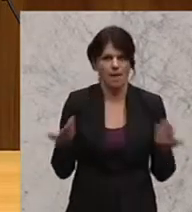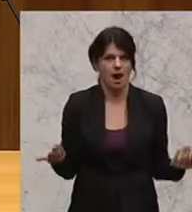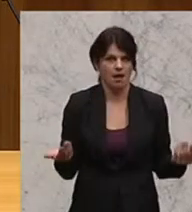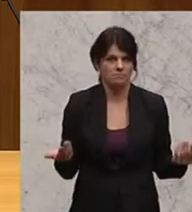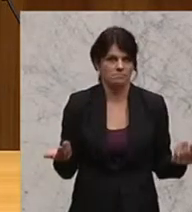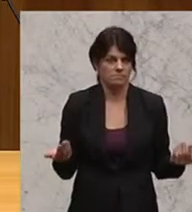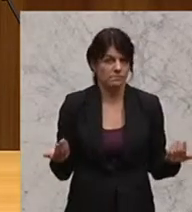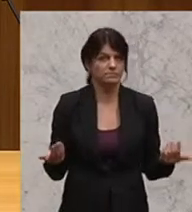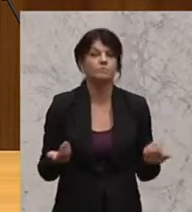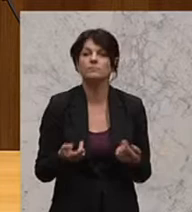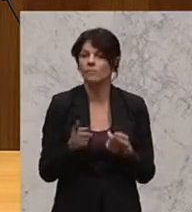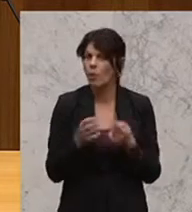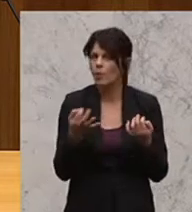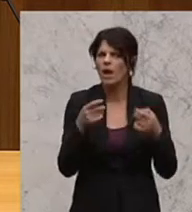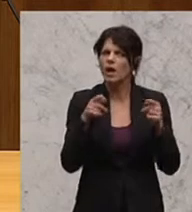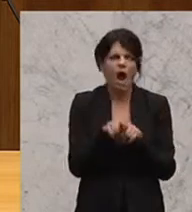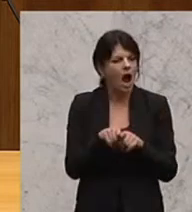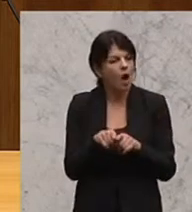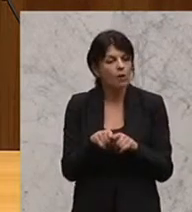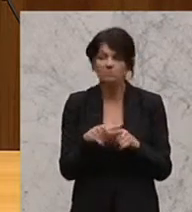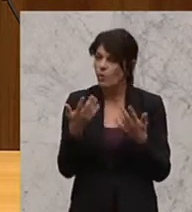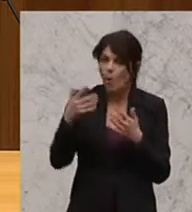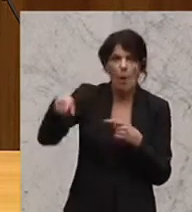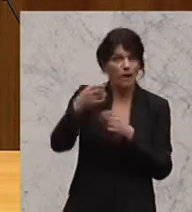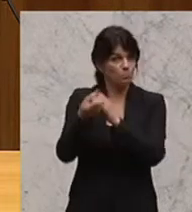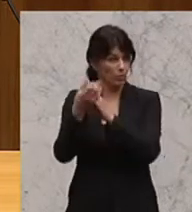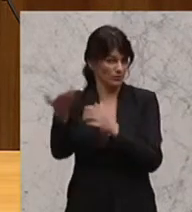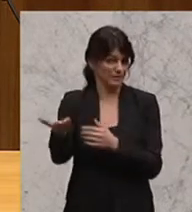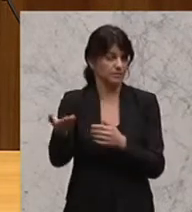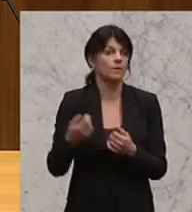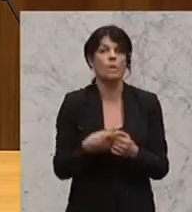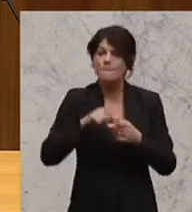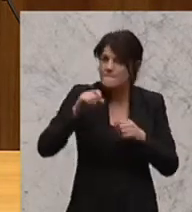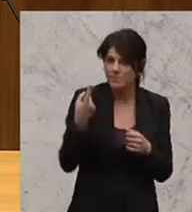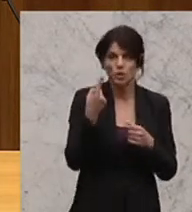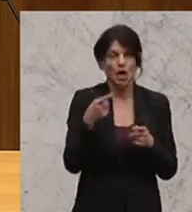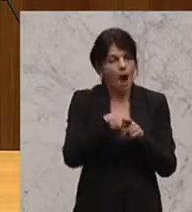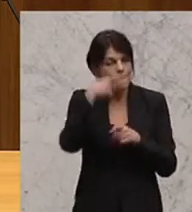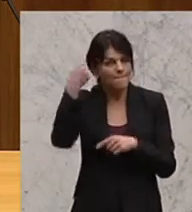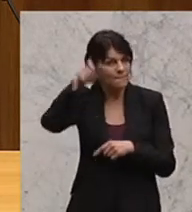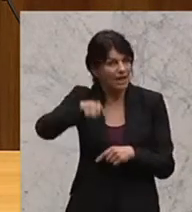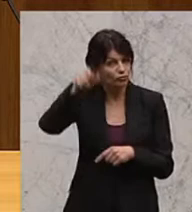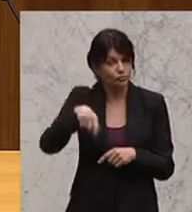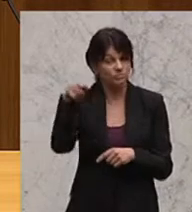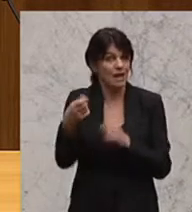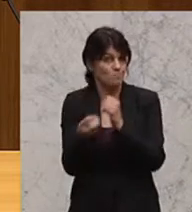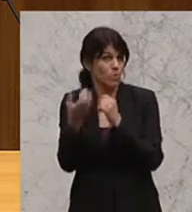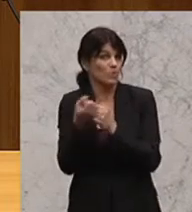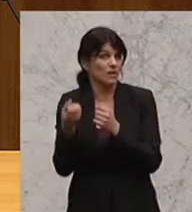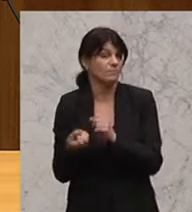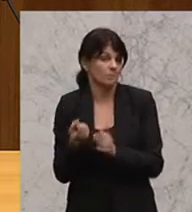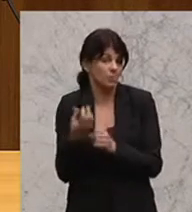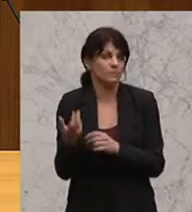um, bzw. in der Umwelt, in der sie hergestellt sind? Und insbesondere von den Menschen, die diese Produkte auch